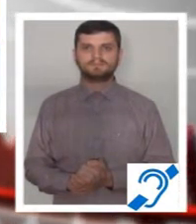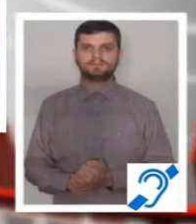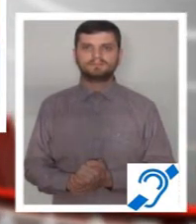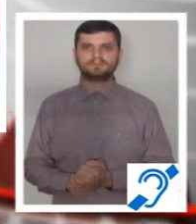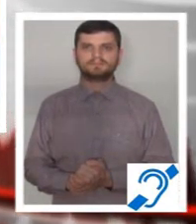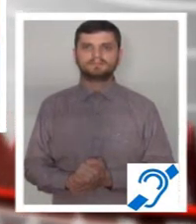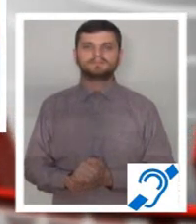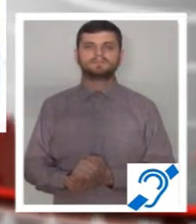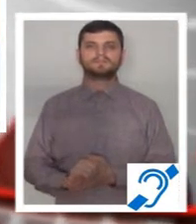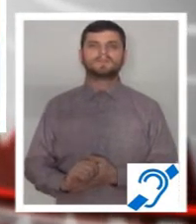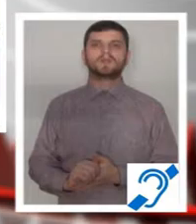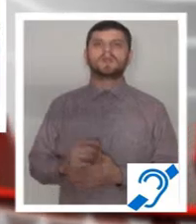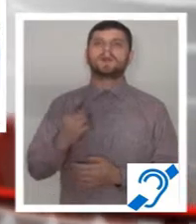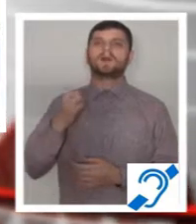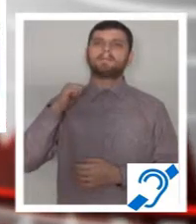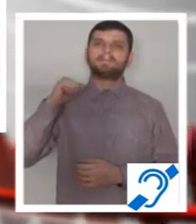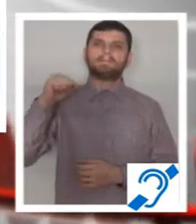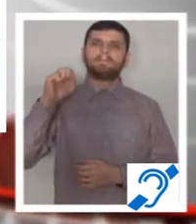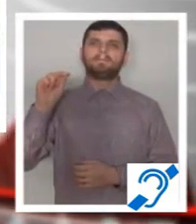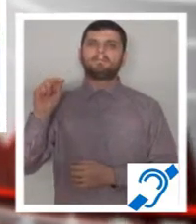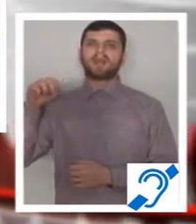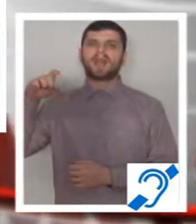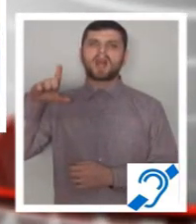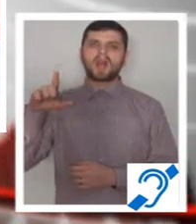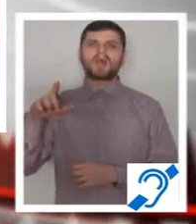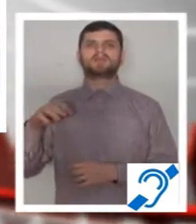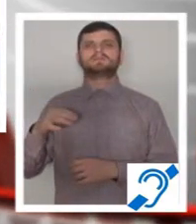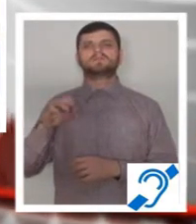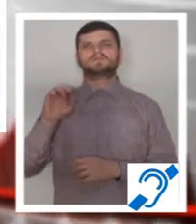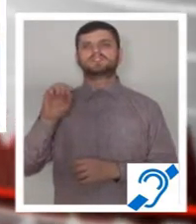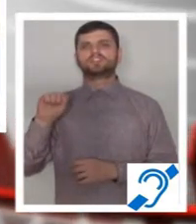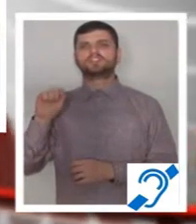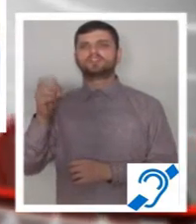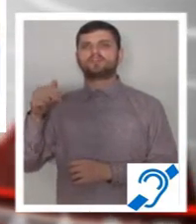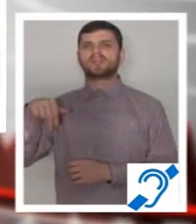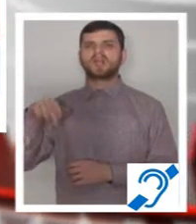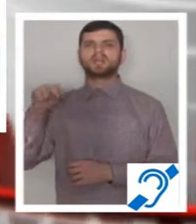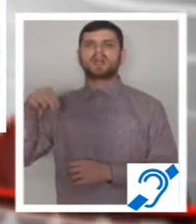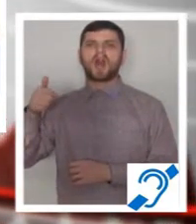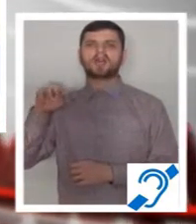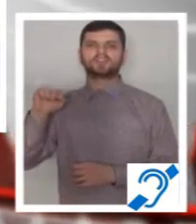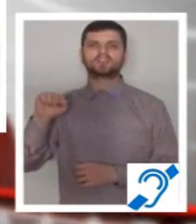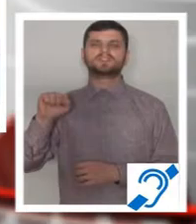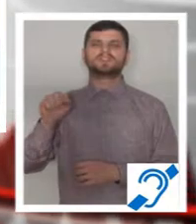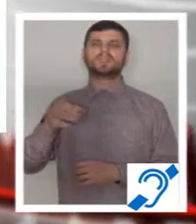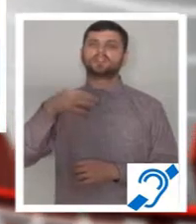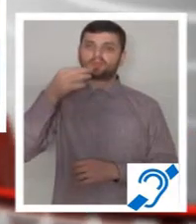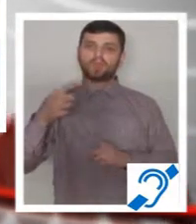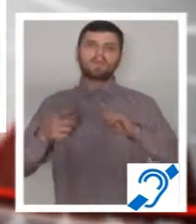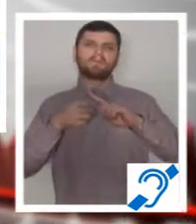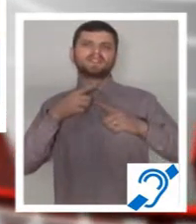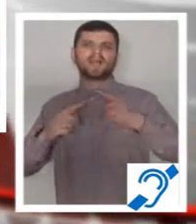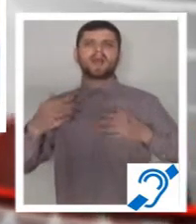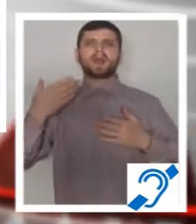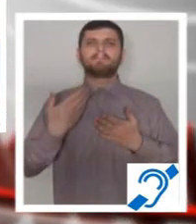Narcis Sofianu, candidatul PNL Argeș la primăria Pitești, crede că bătălia pentru funcția de primar al municipiului se va da în 2016